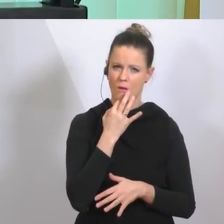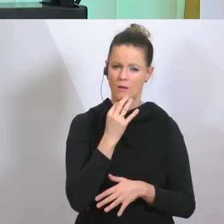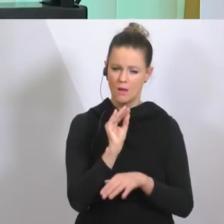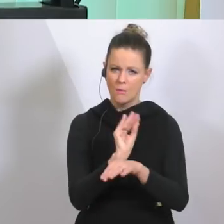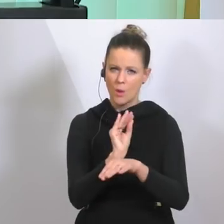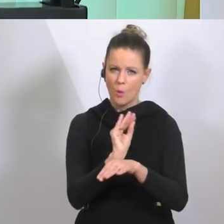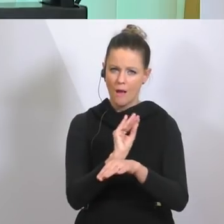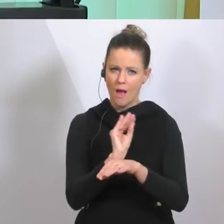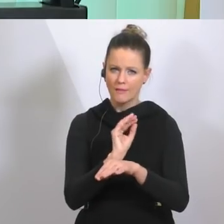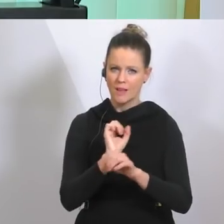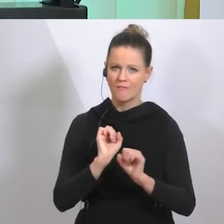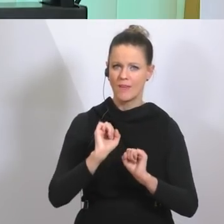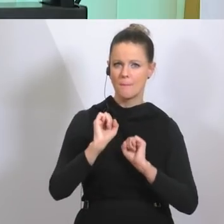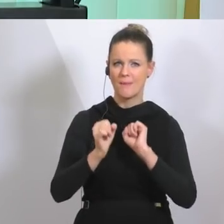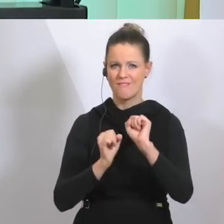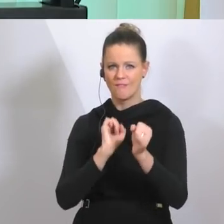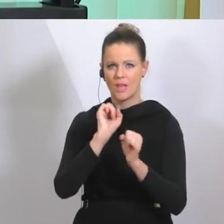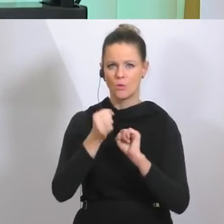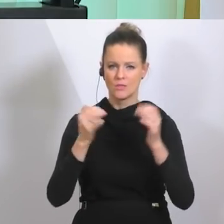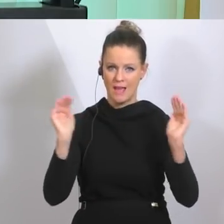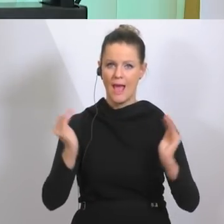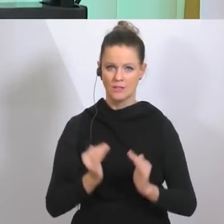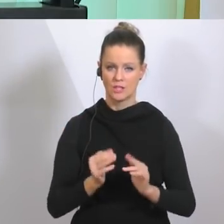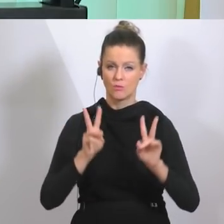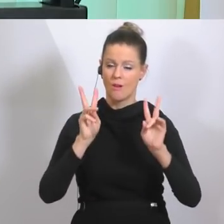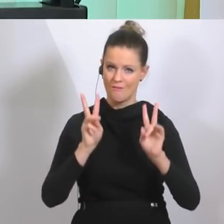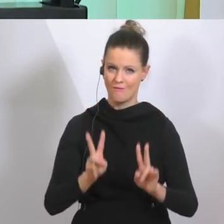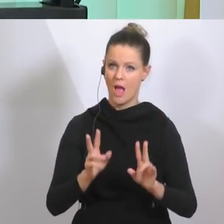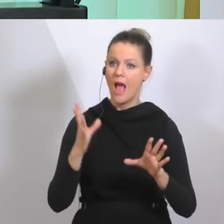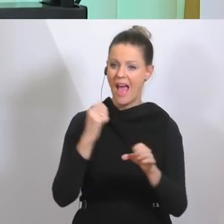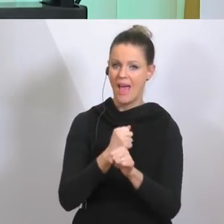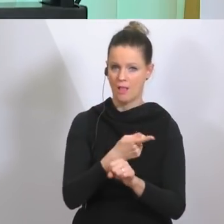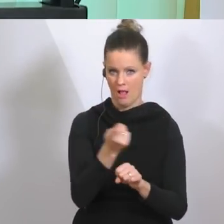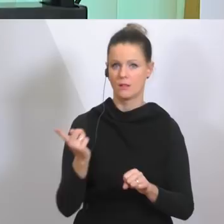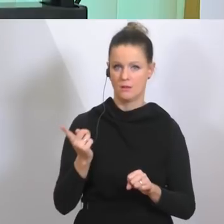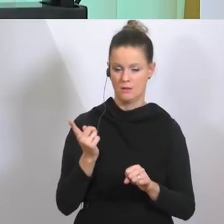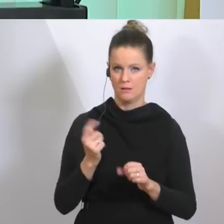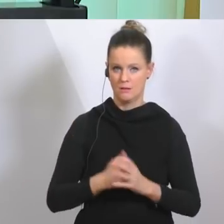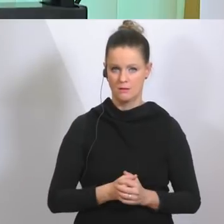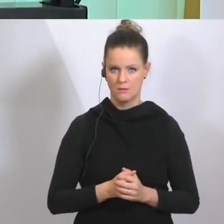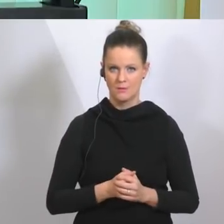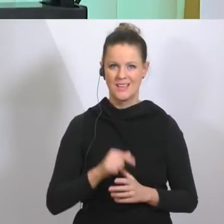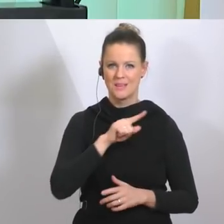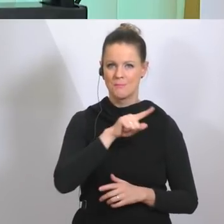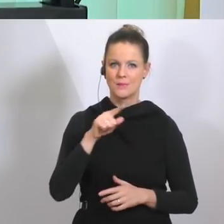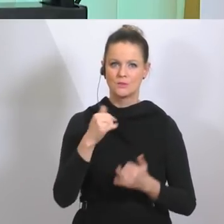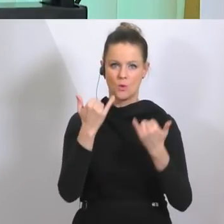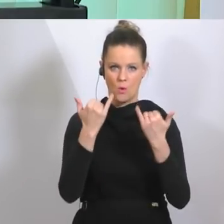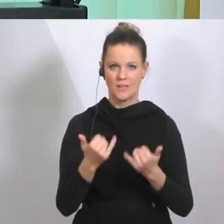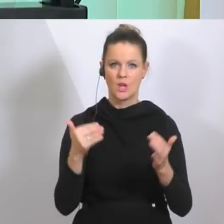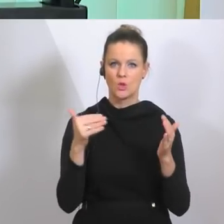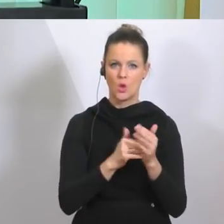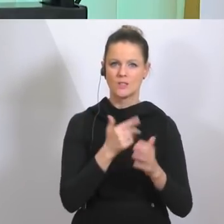Bewegungseinschränkungen, die Vorgaben, die gemacht worden sind, auch eingehalten werden. Bis heute wurden 1.200